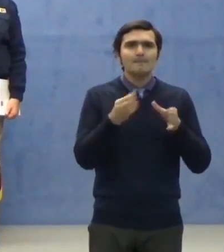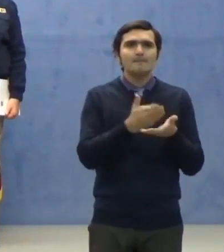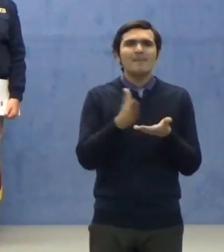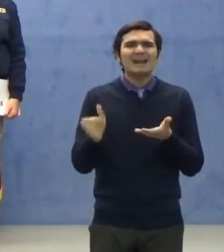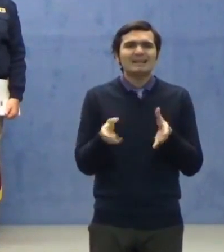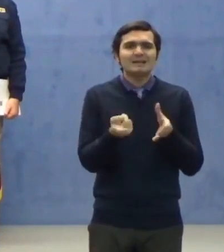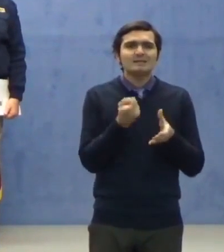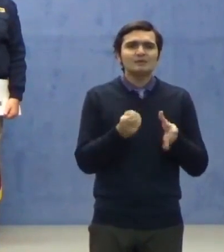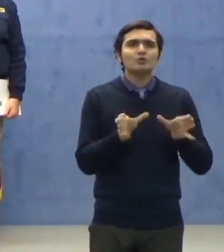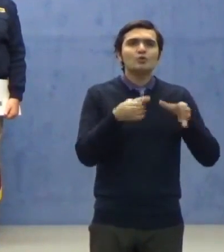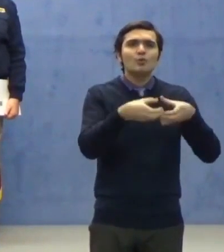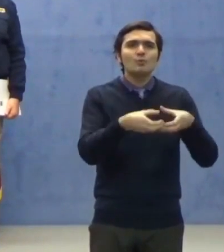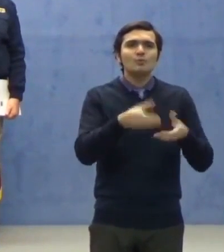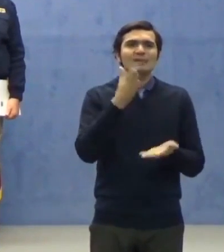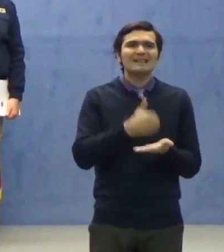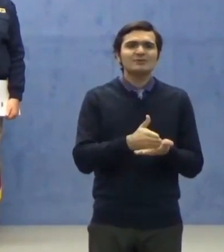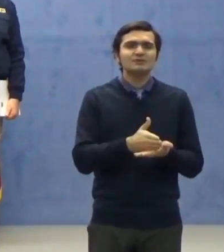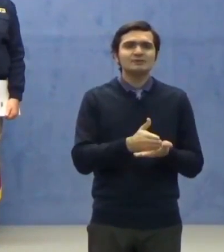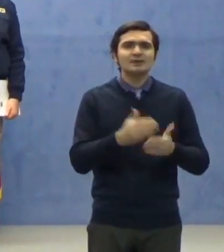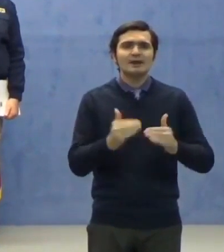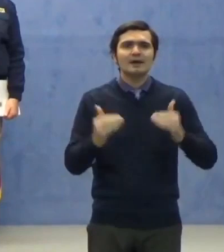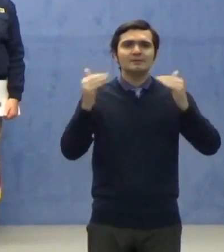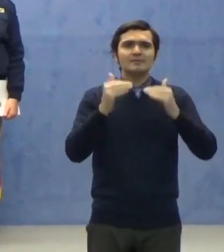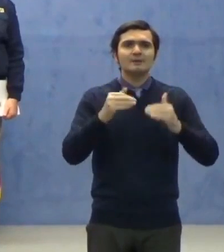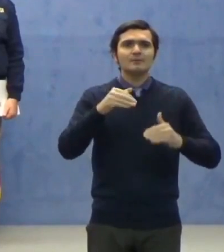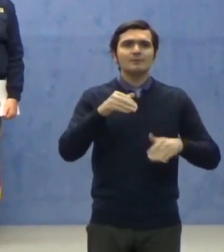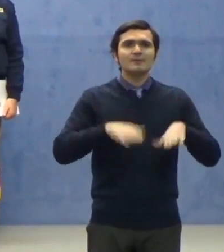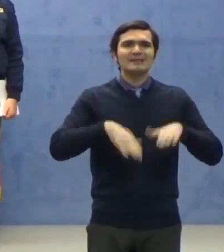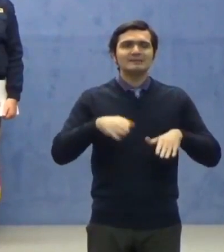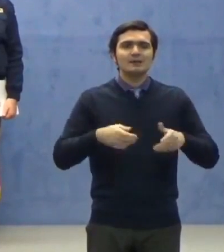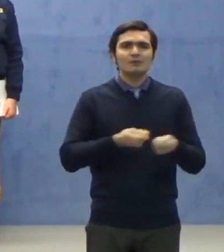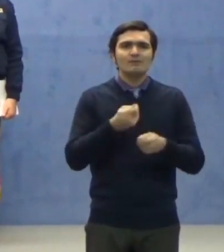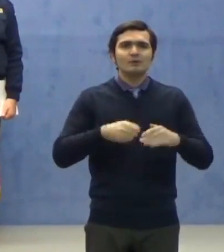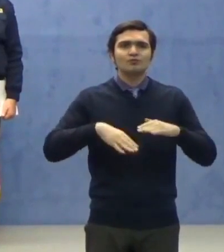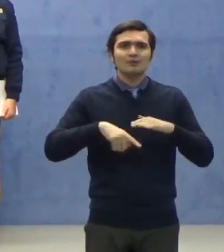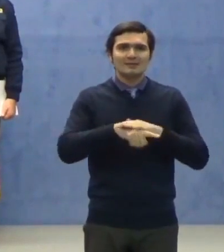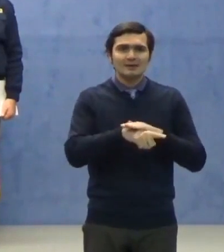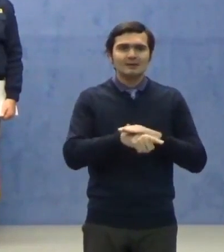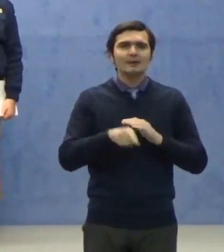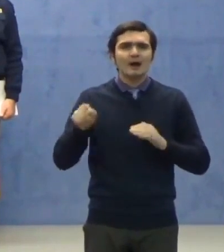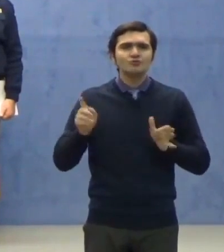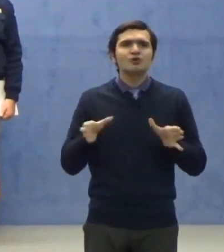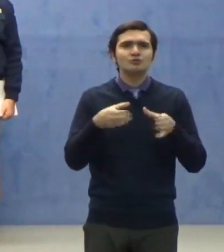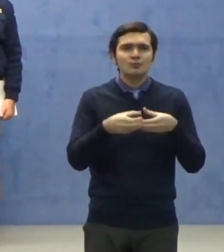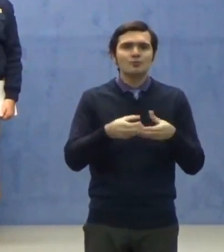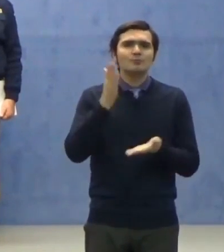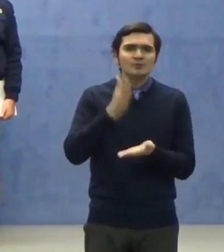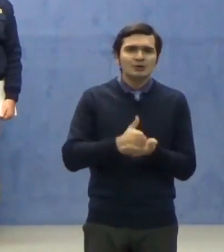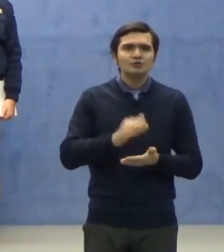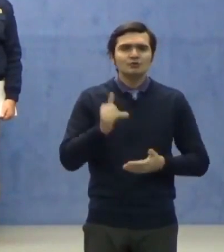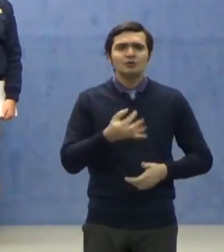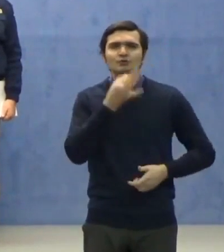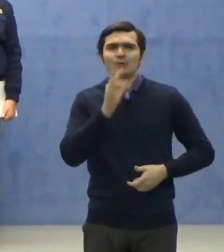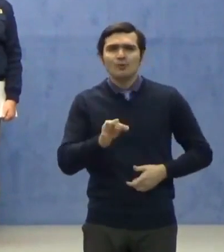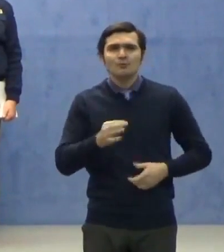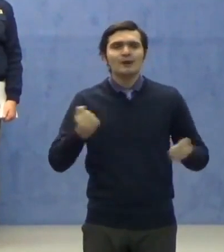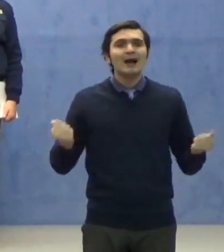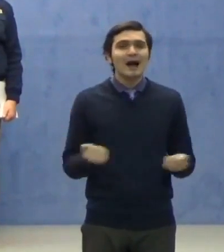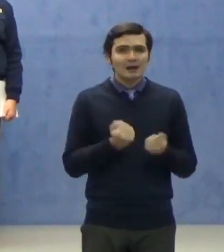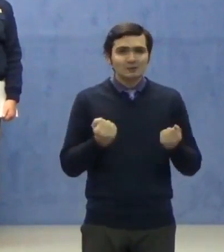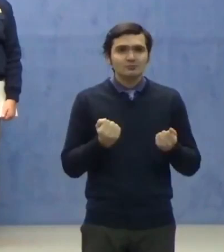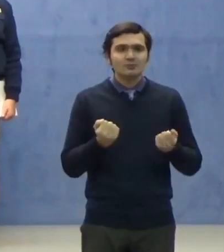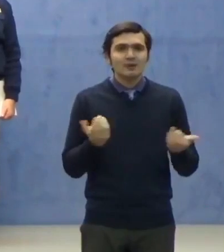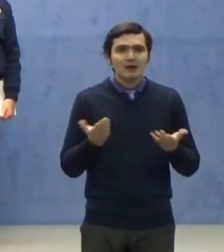nivelul Ministerului Afacerilor Interne, cel care decide și propune acțiunile ce le vom lua